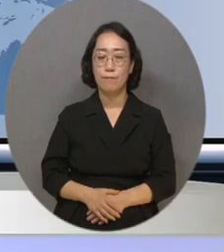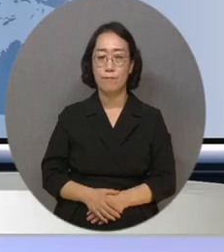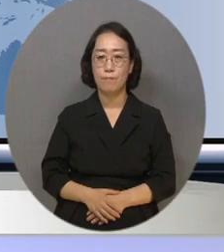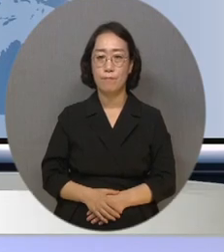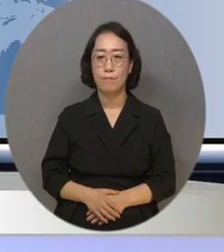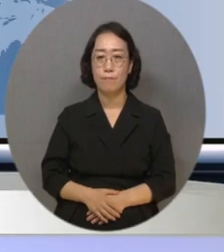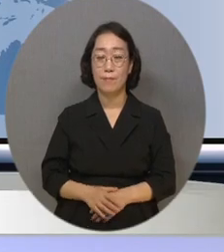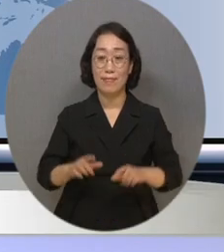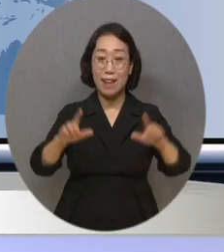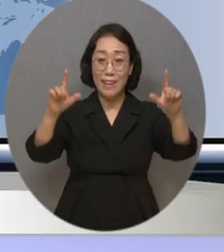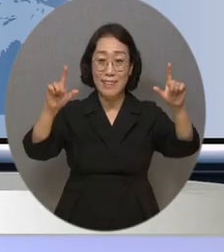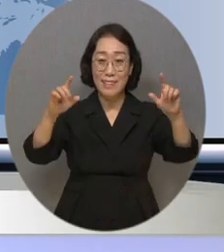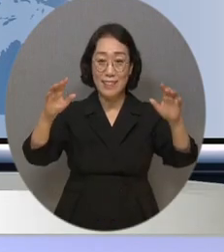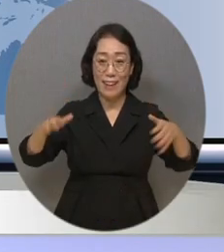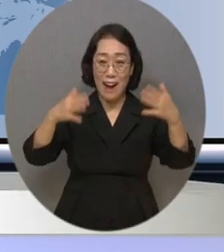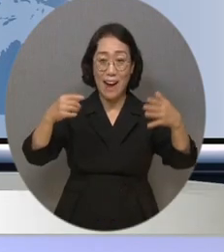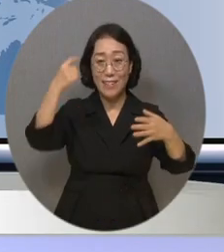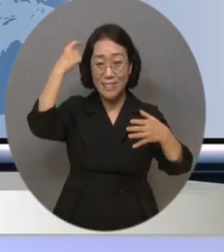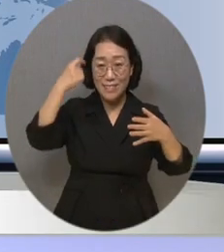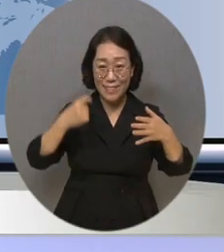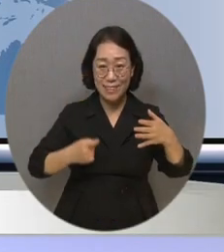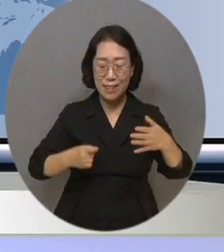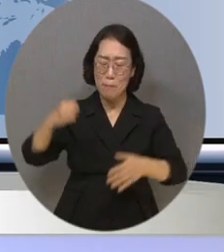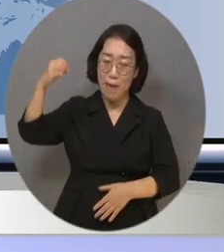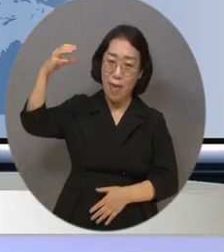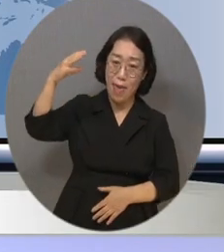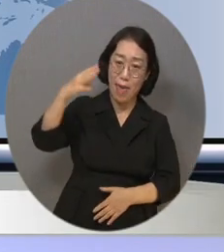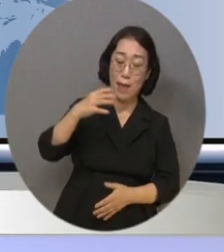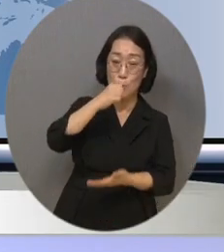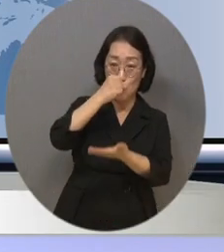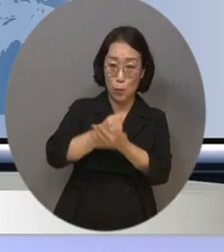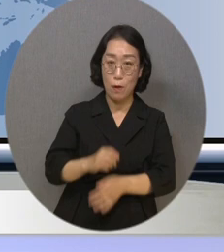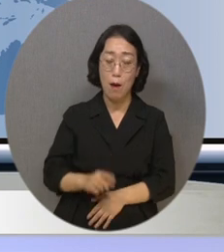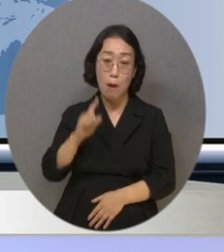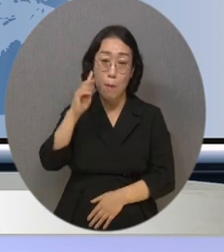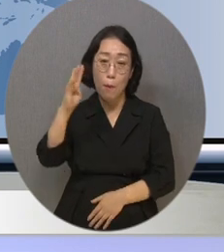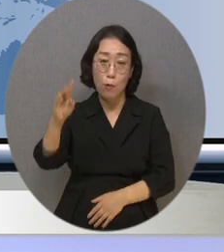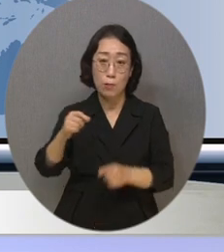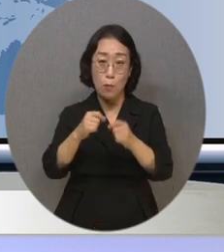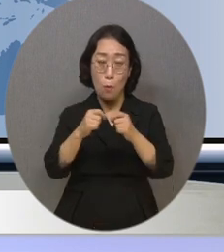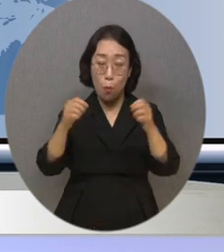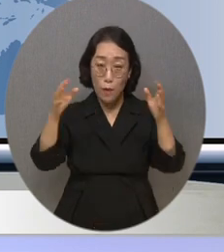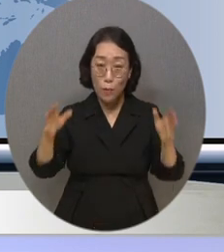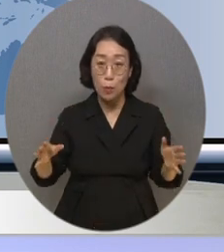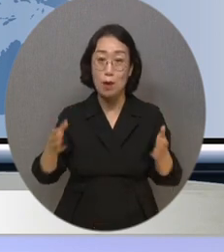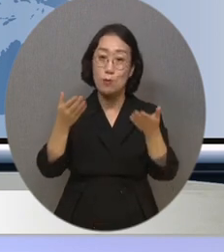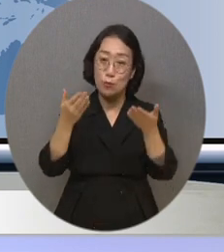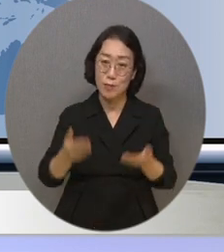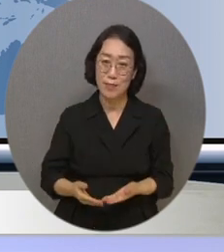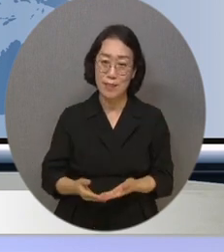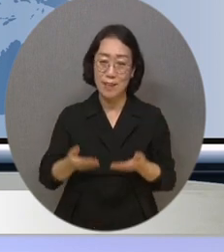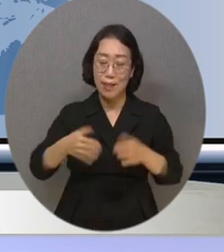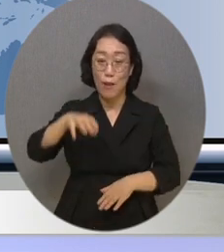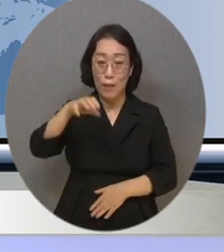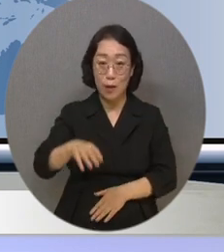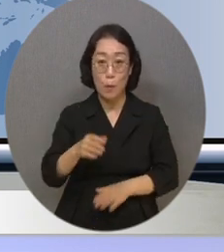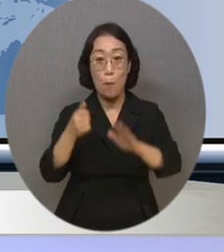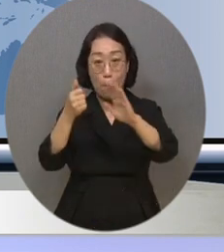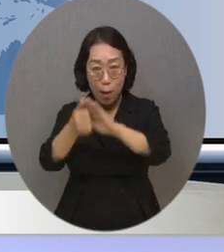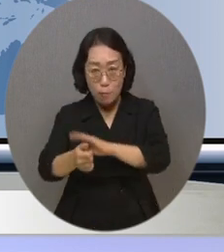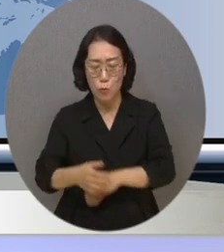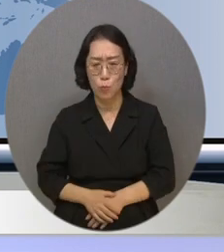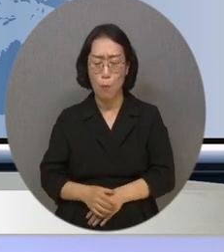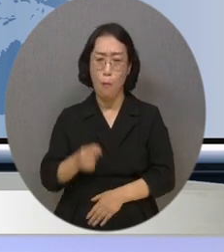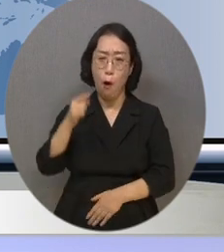가을볕이 참 좋은 추석 연휴입니다. 모처럼 이어지는 기나긴 연휴에 그리운 고향길 다녀오시는 분들, 또